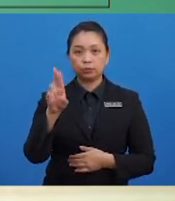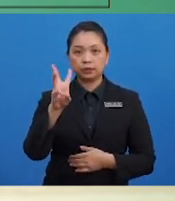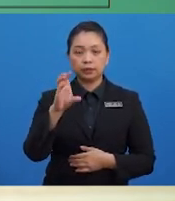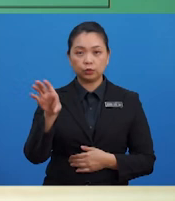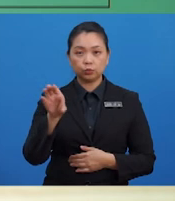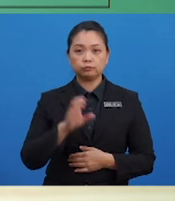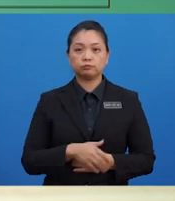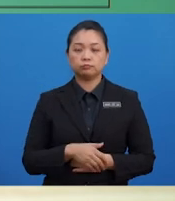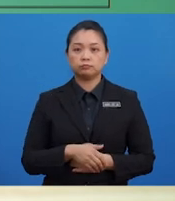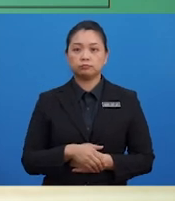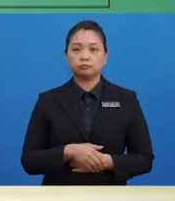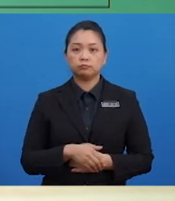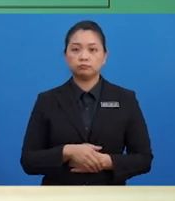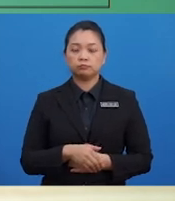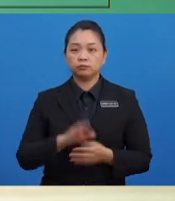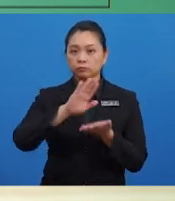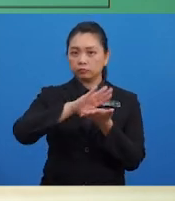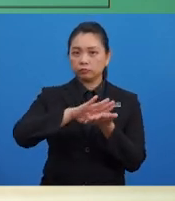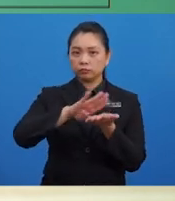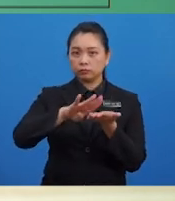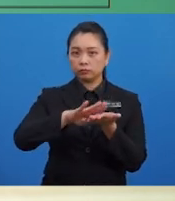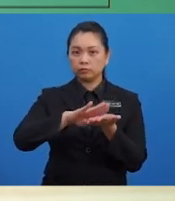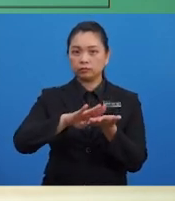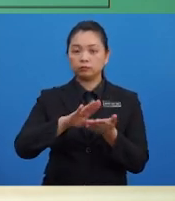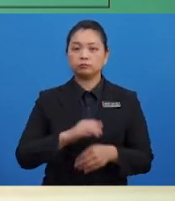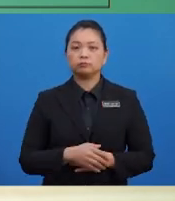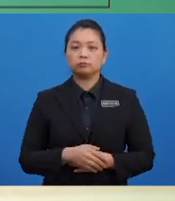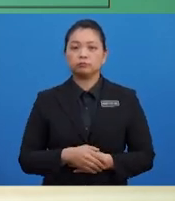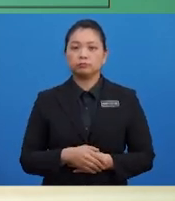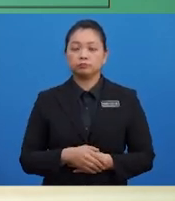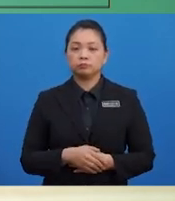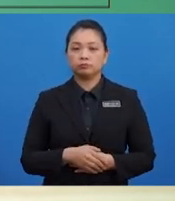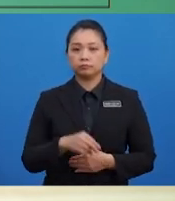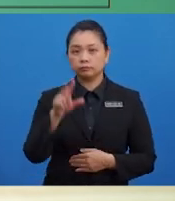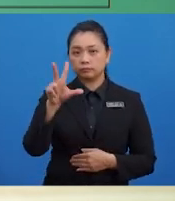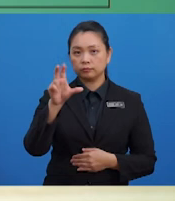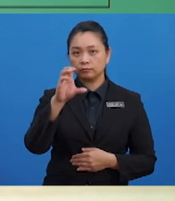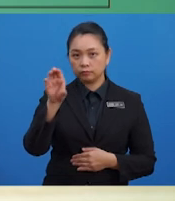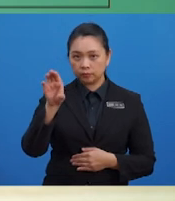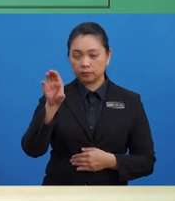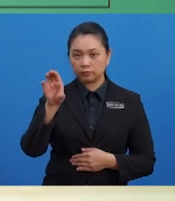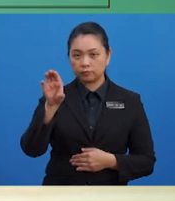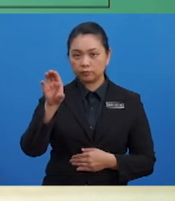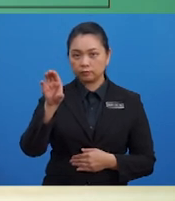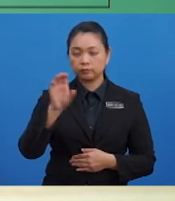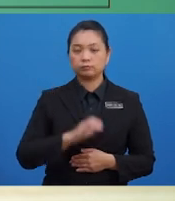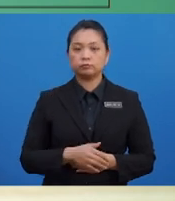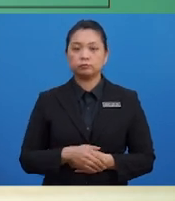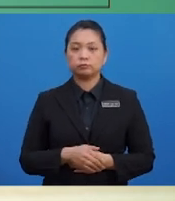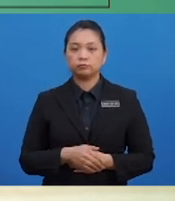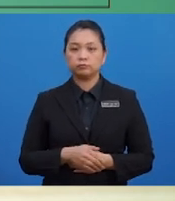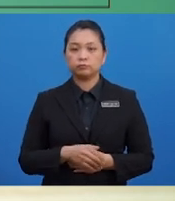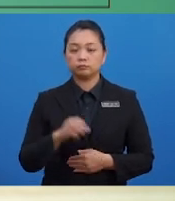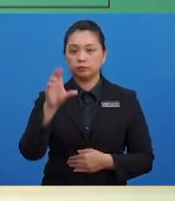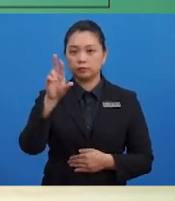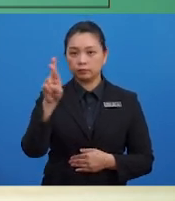RM3,000. Maka, sewa belum bayar ialah RM3,600 tolak